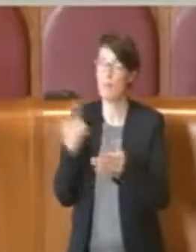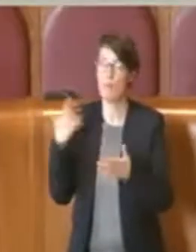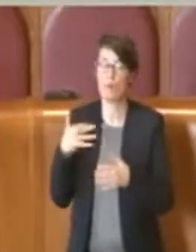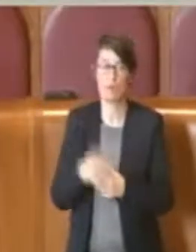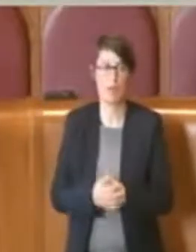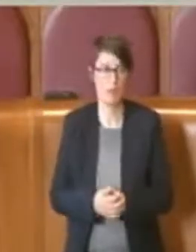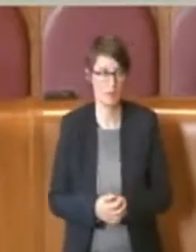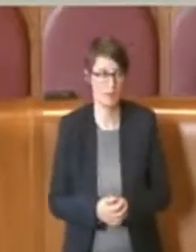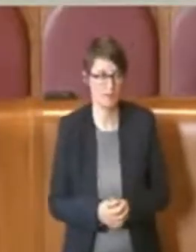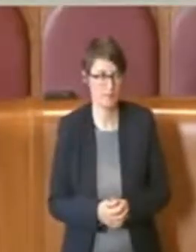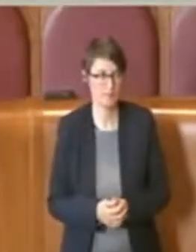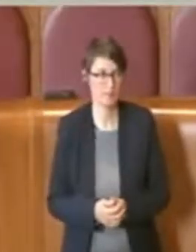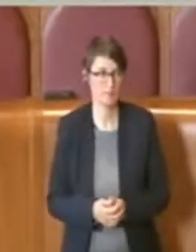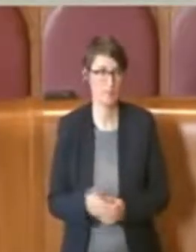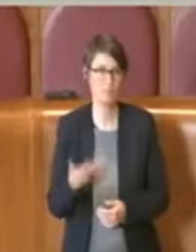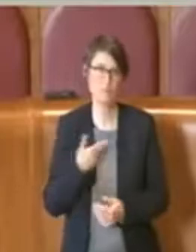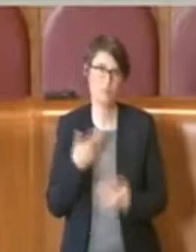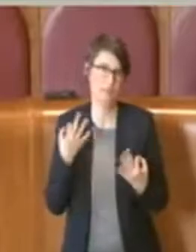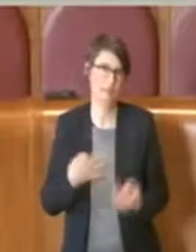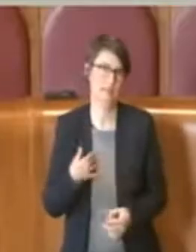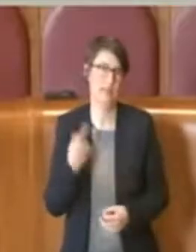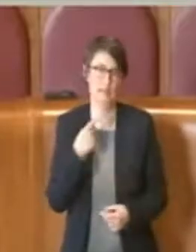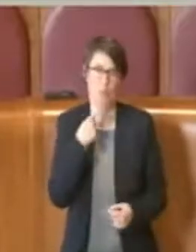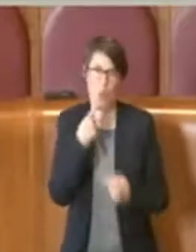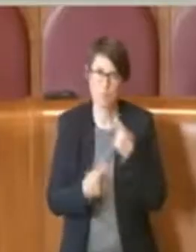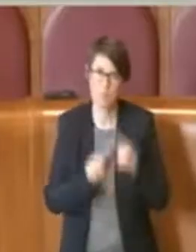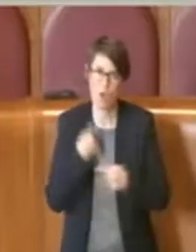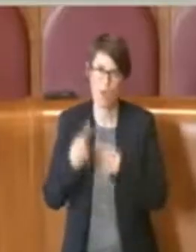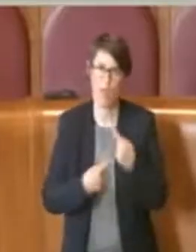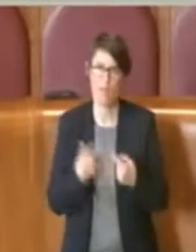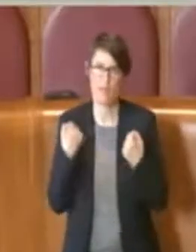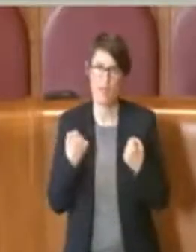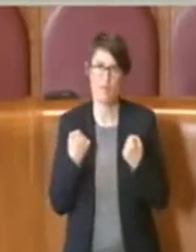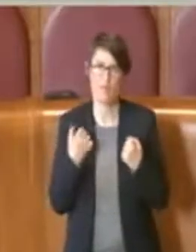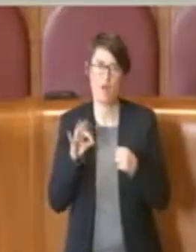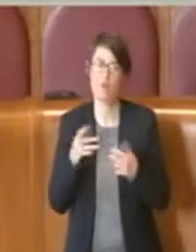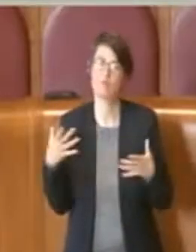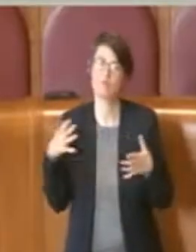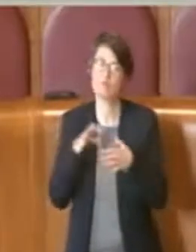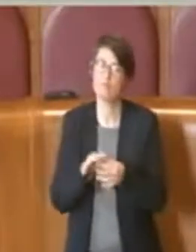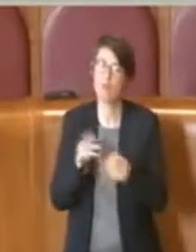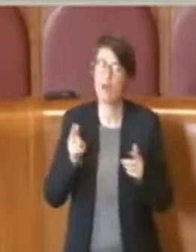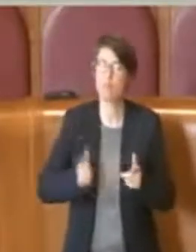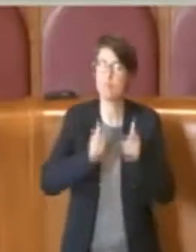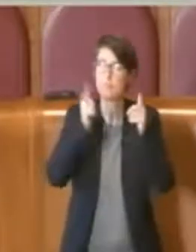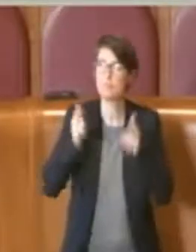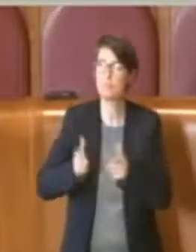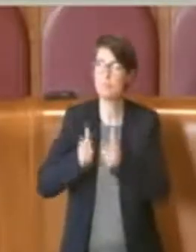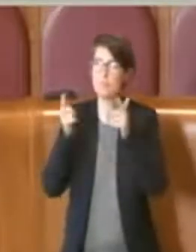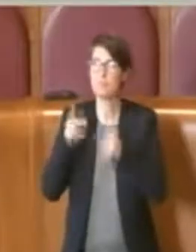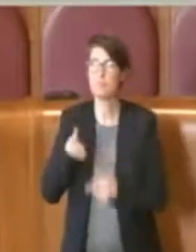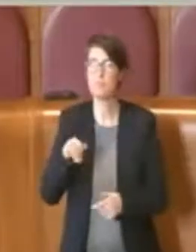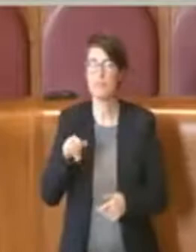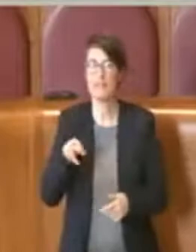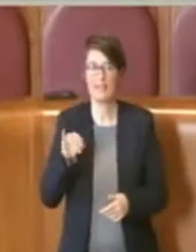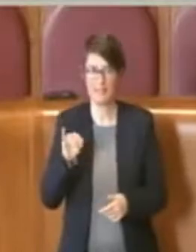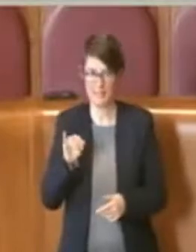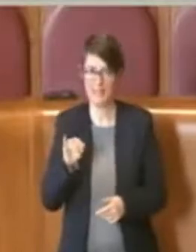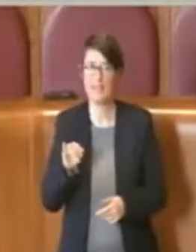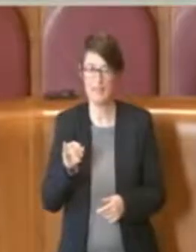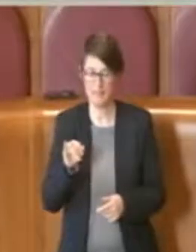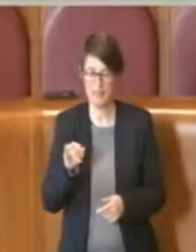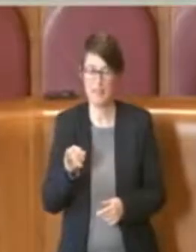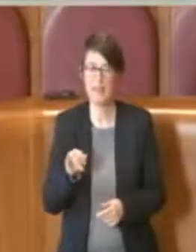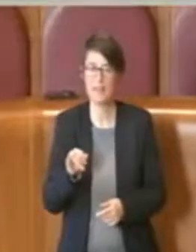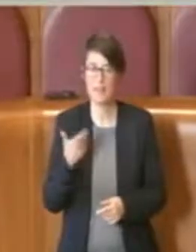io voglio dire che c'è stata sicuramente una polemica molto forte sui pini di questo regolamento che dicevano, alcuni